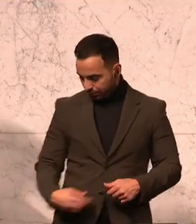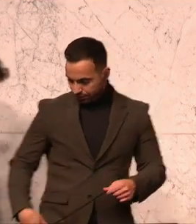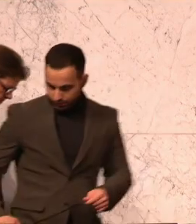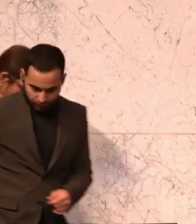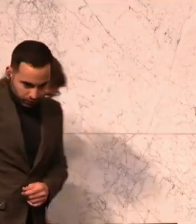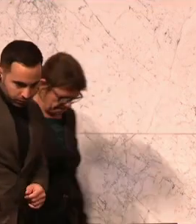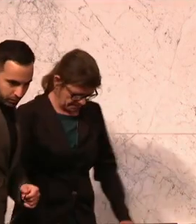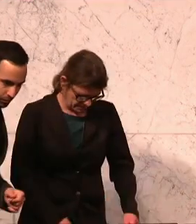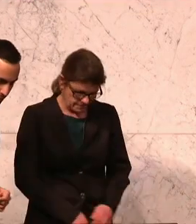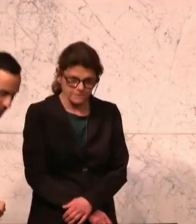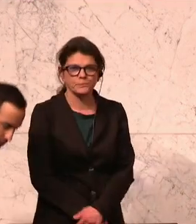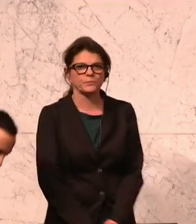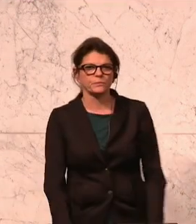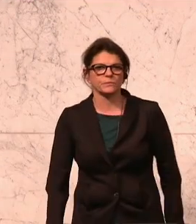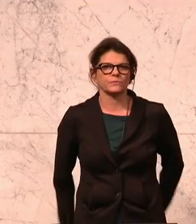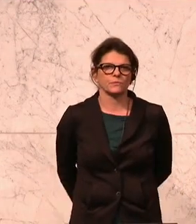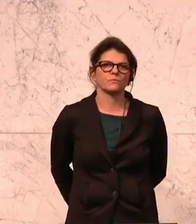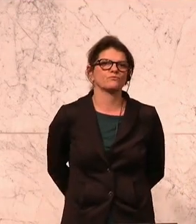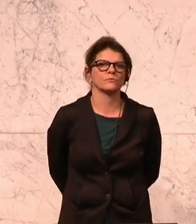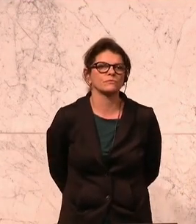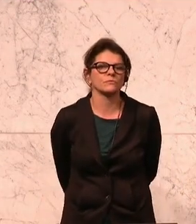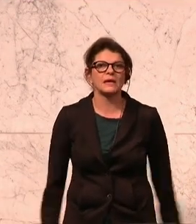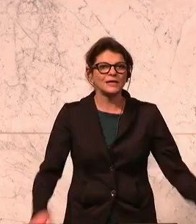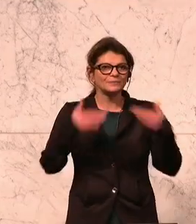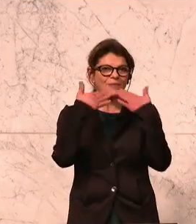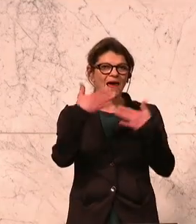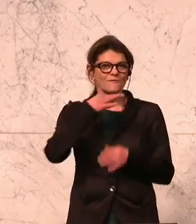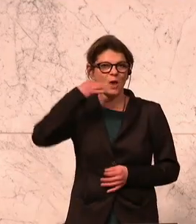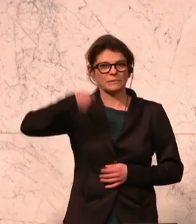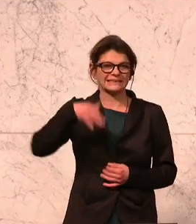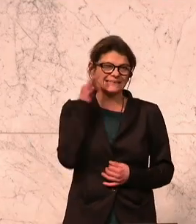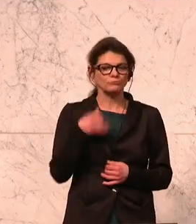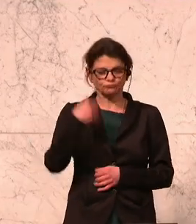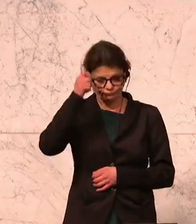Die Menschen müssten weiterhin Steuer zahlen. Die Steuerzahler würden die Pensionsbeiträge übernehmen. Prinz